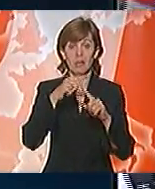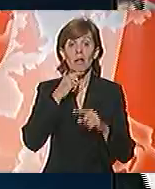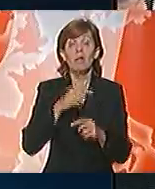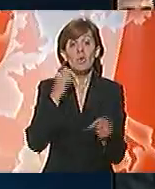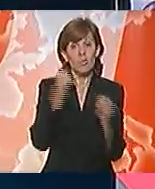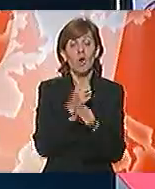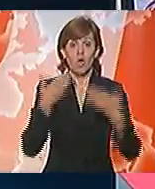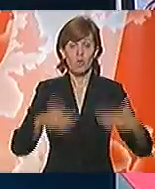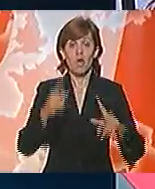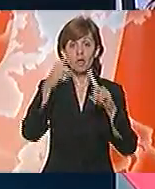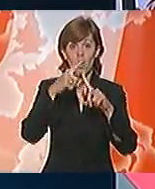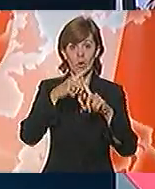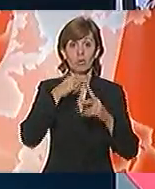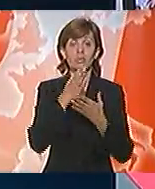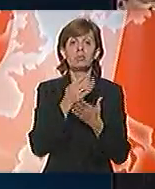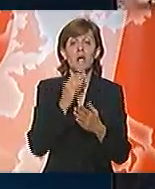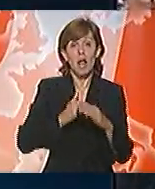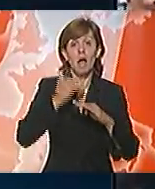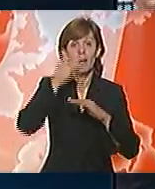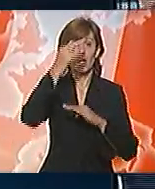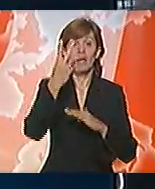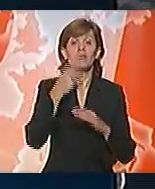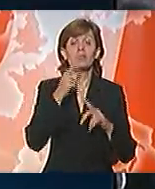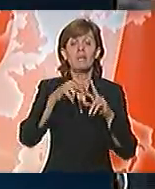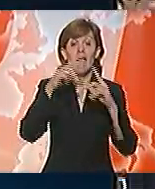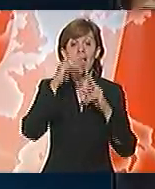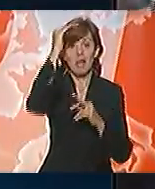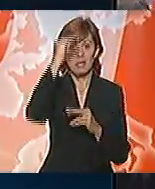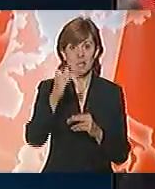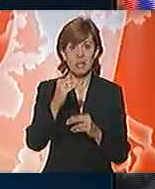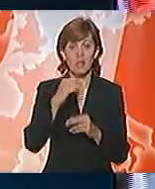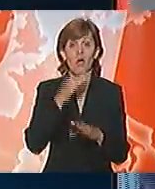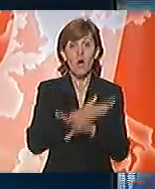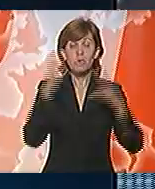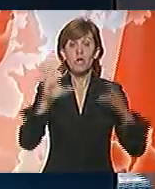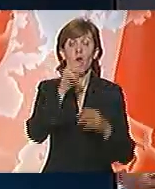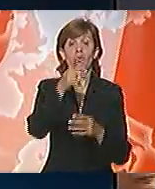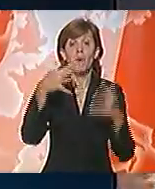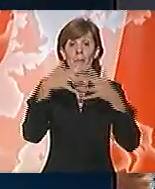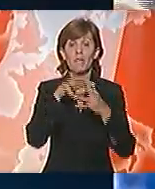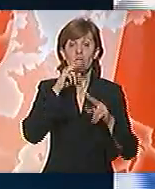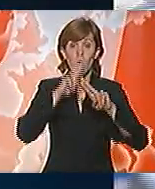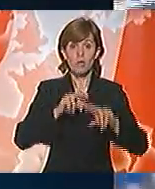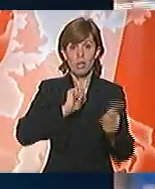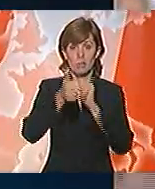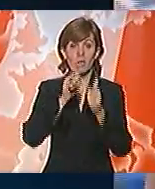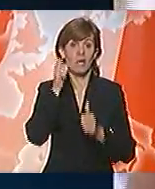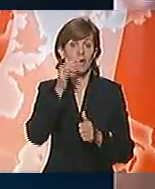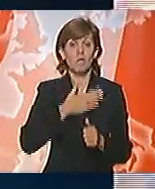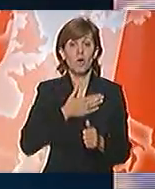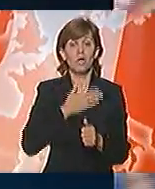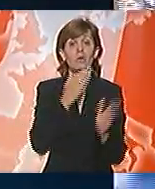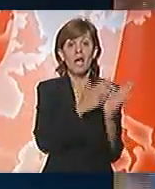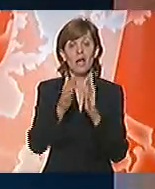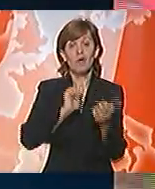Upreko sporazu, Trojcki će napredovati na ATP listi. Opširnije je o ovom meču, ali i o ostalim sportskim vestima u našem